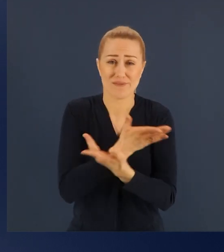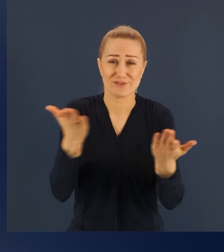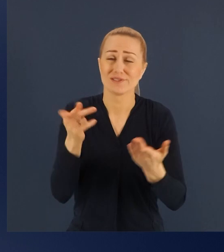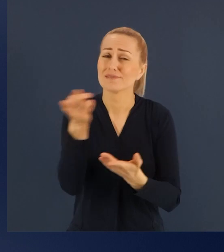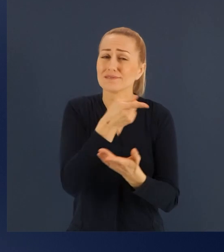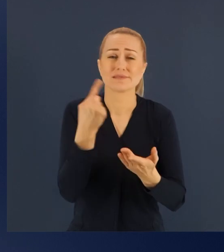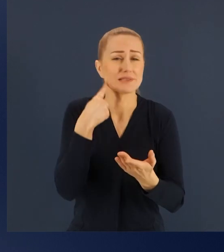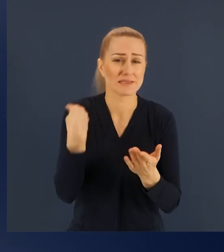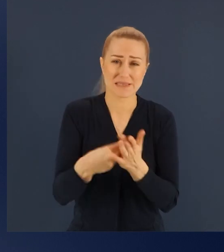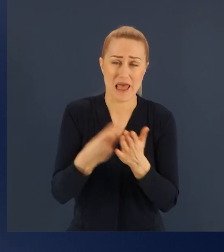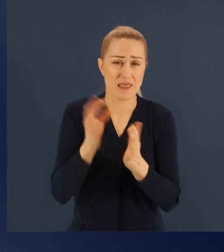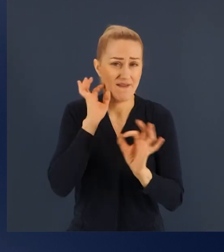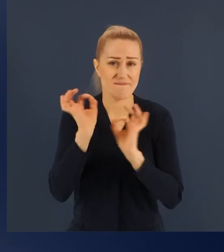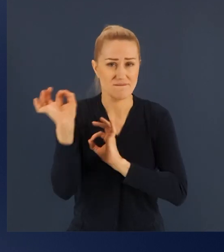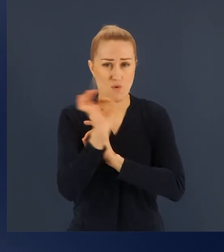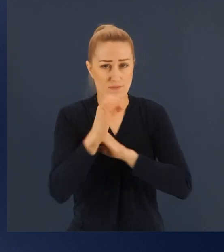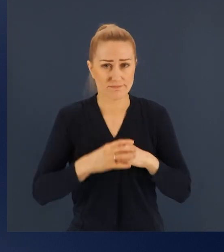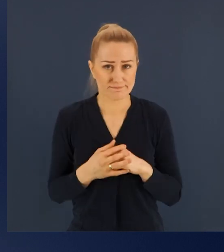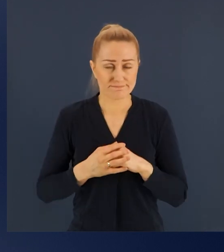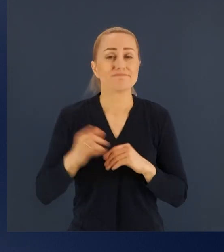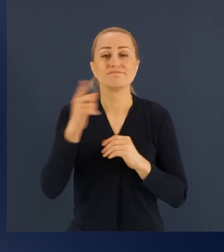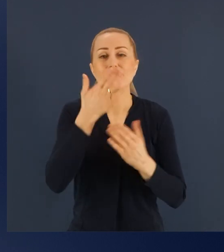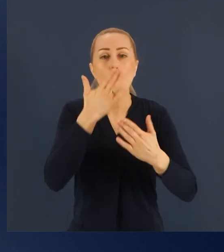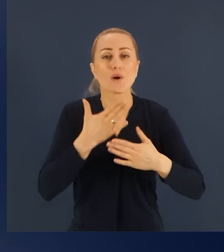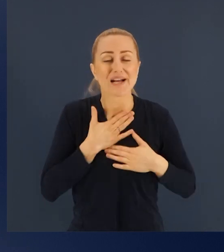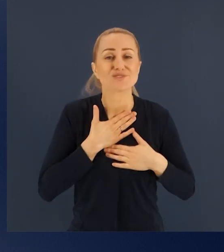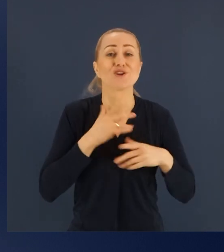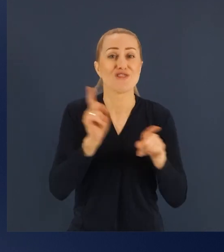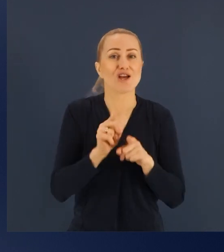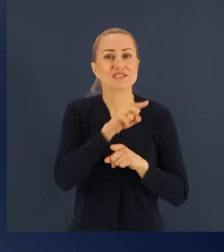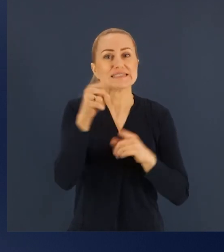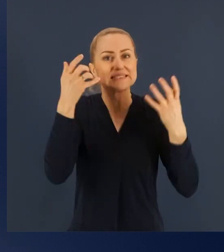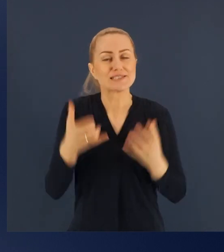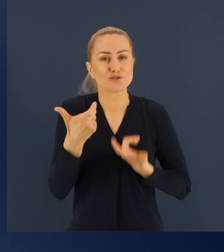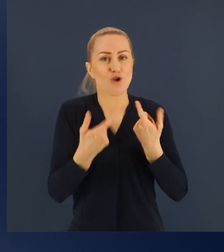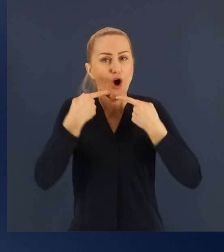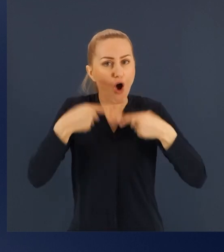odpowiedzialność w swoje ręce i jesteście gotowi wspierać od tej strony właśnie